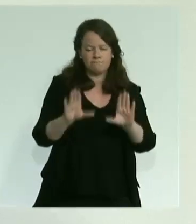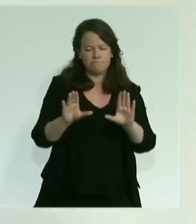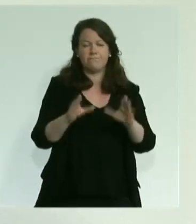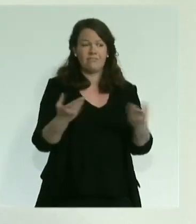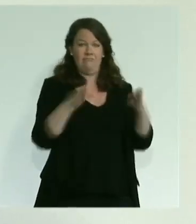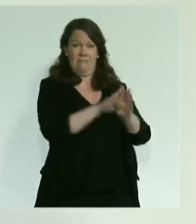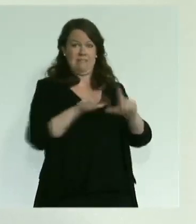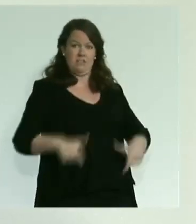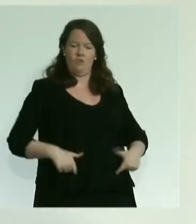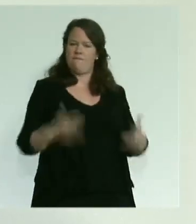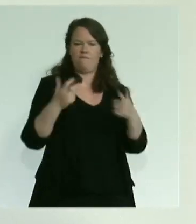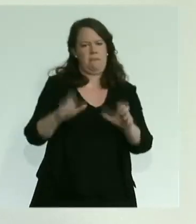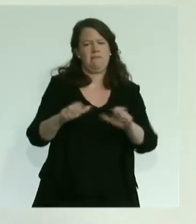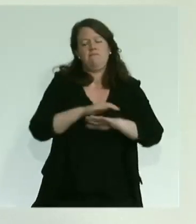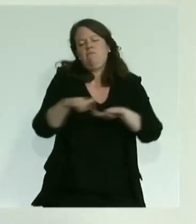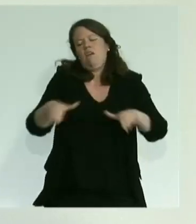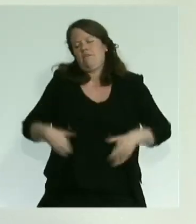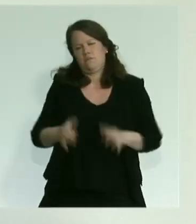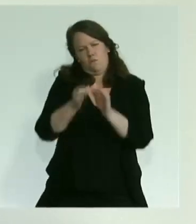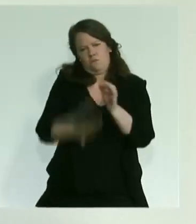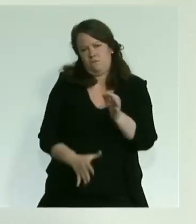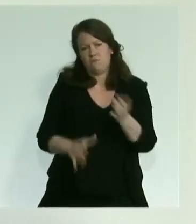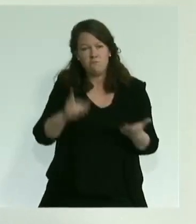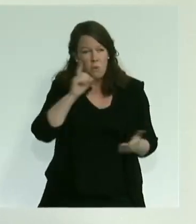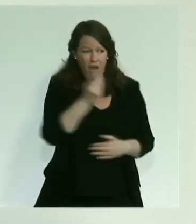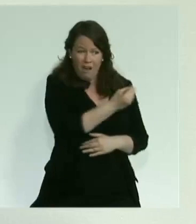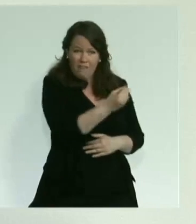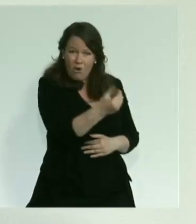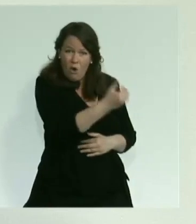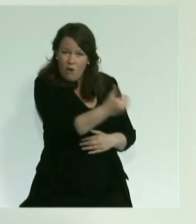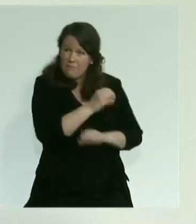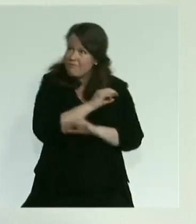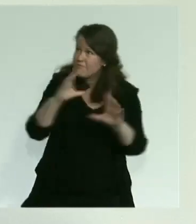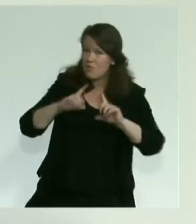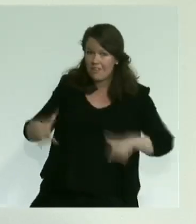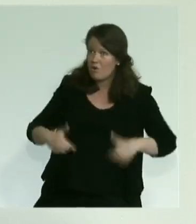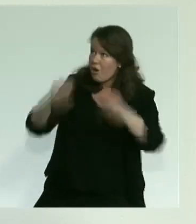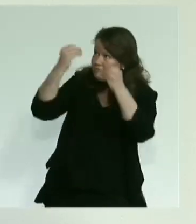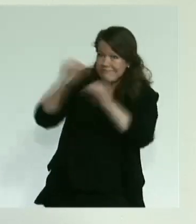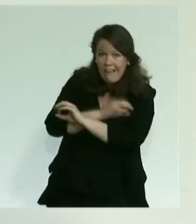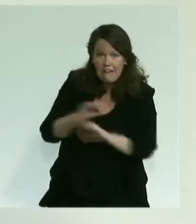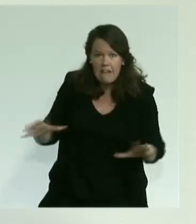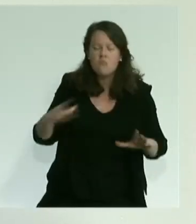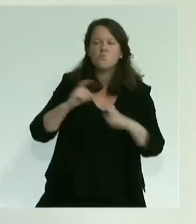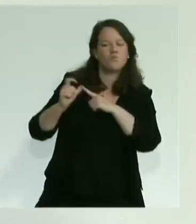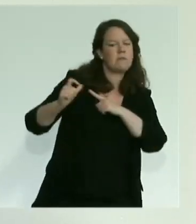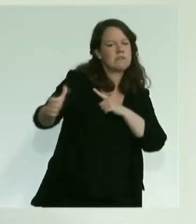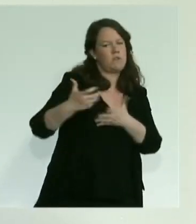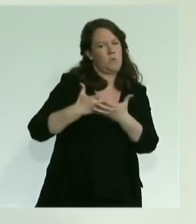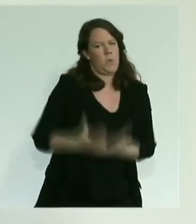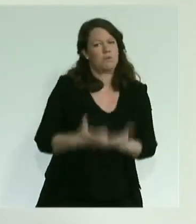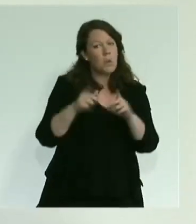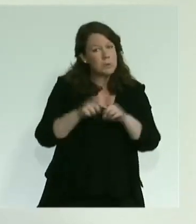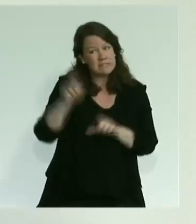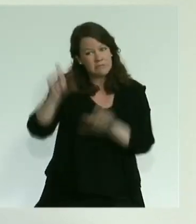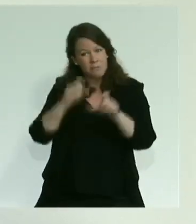parce que nous savons qu'elle a des conséquences très lourdes sur le développement des enfants et sur le quotidien des parents. Nous ne nions pas que le